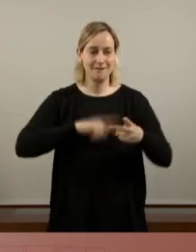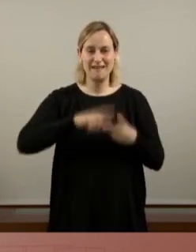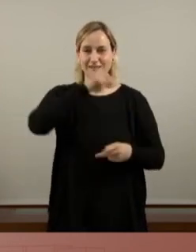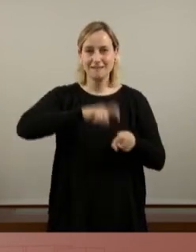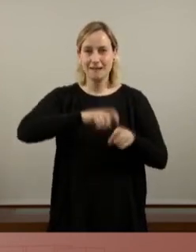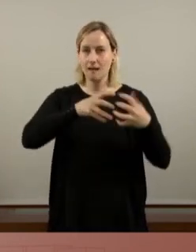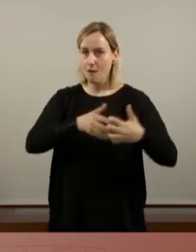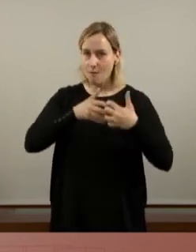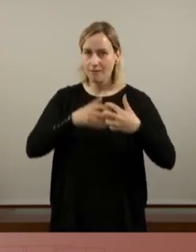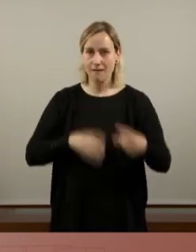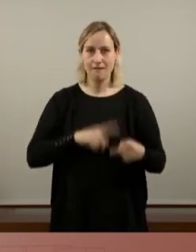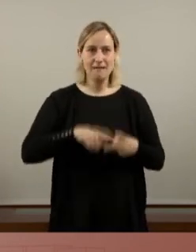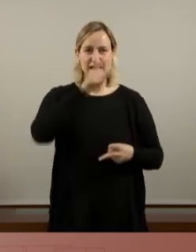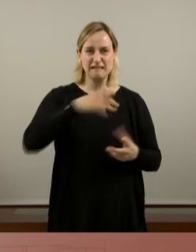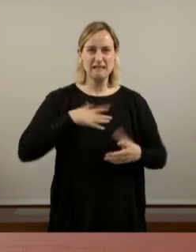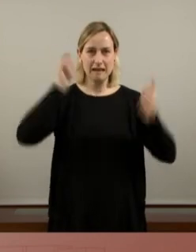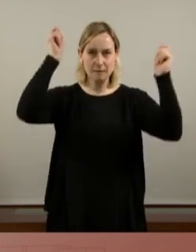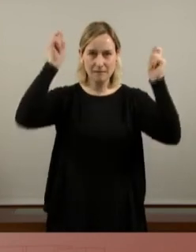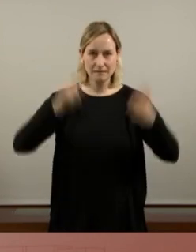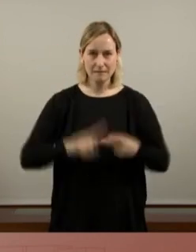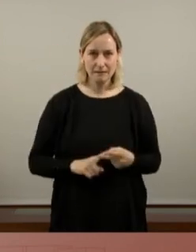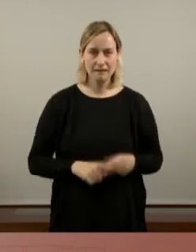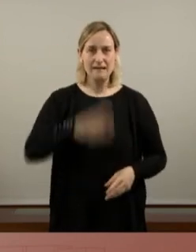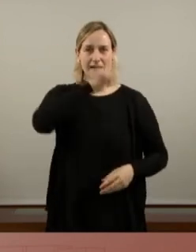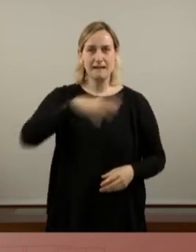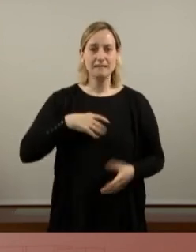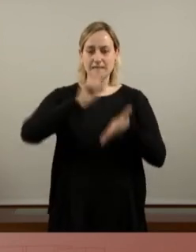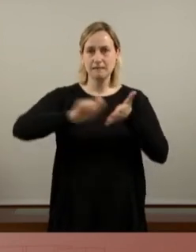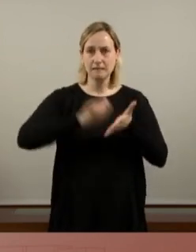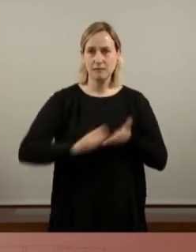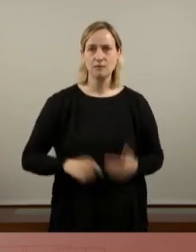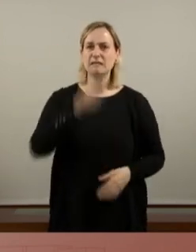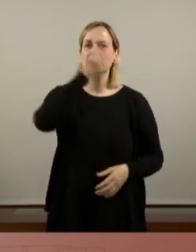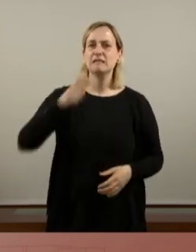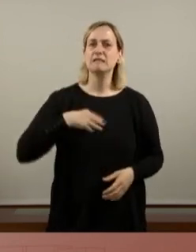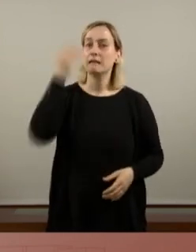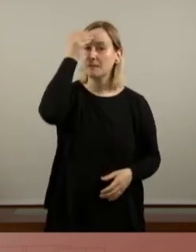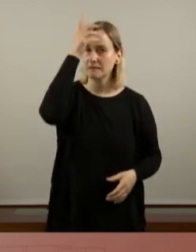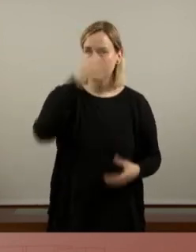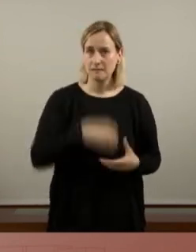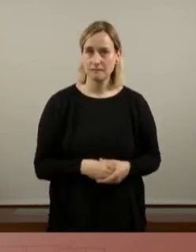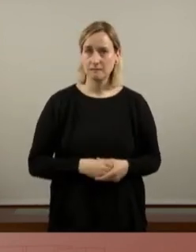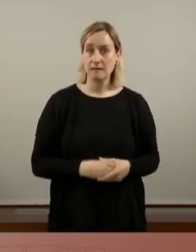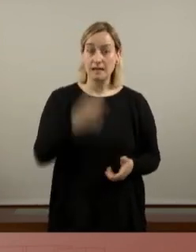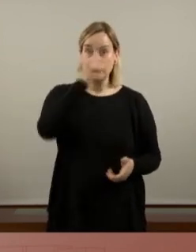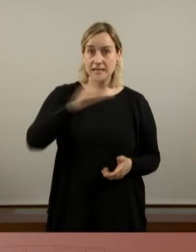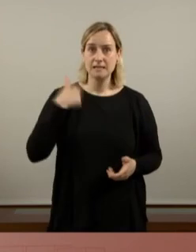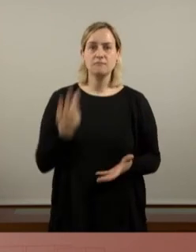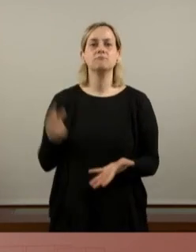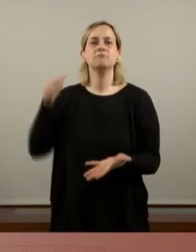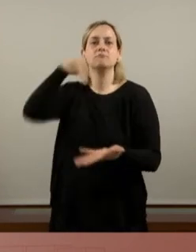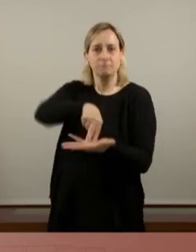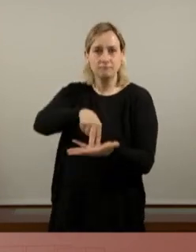lluita la gent que es manifesta la gent que escriu la gent que pensa la gent que s'alça